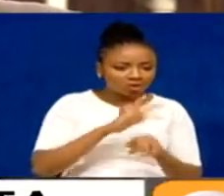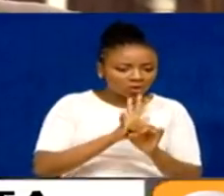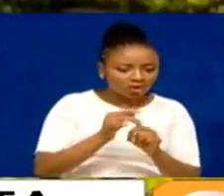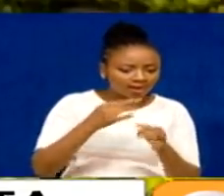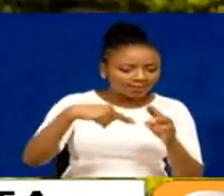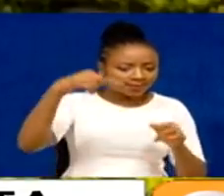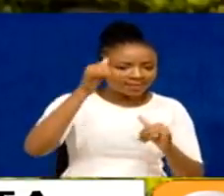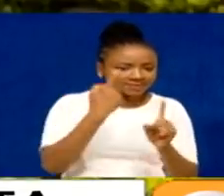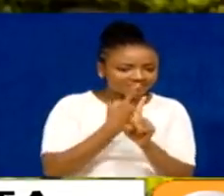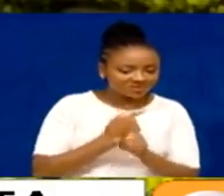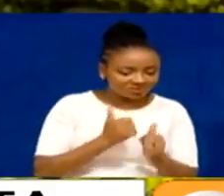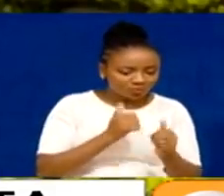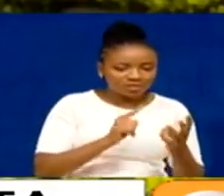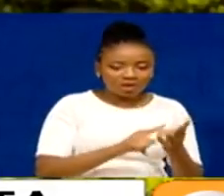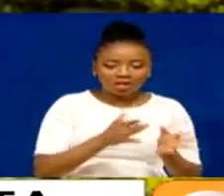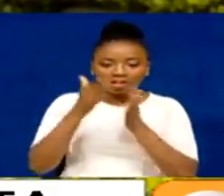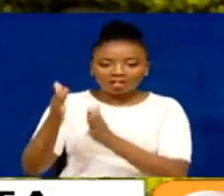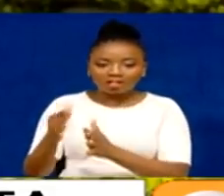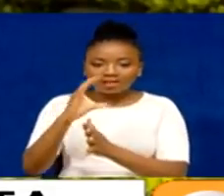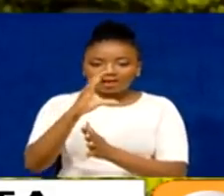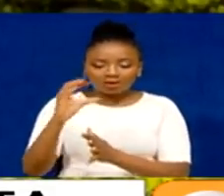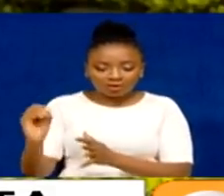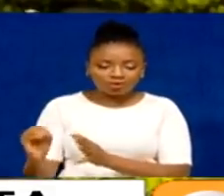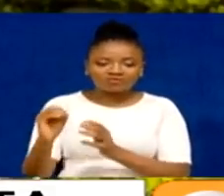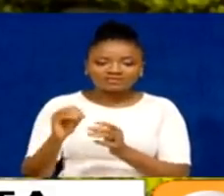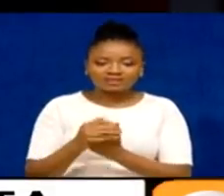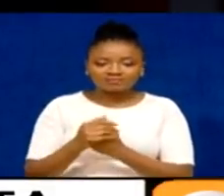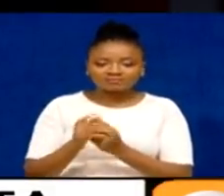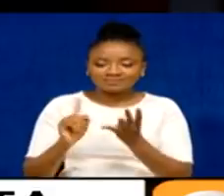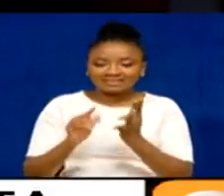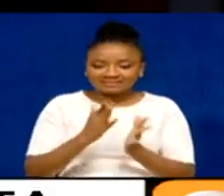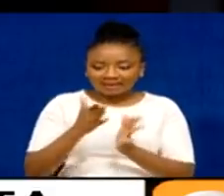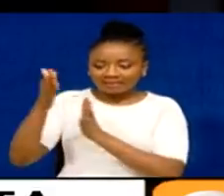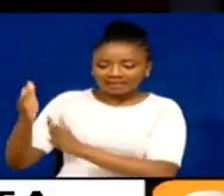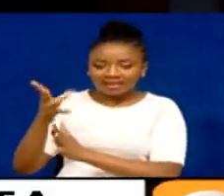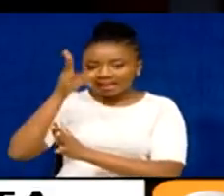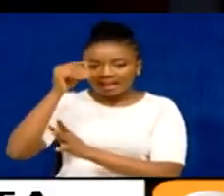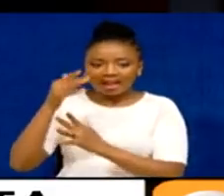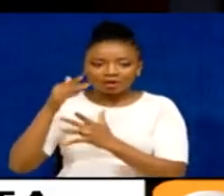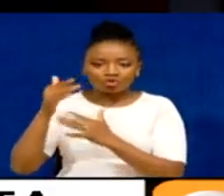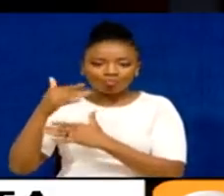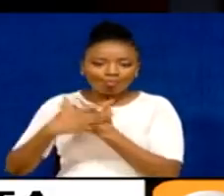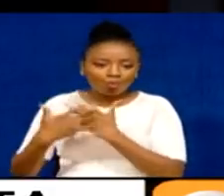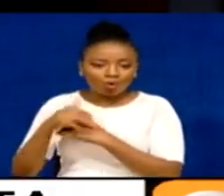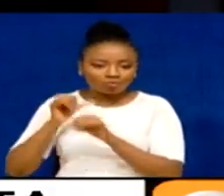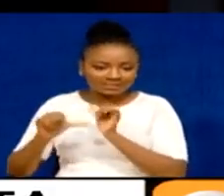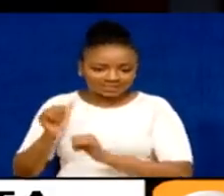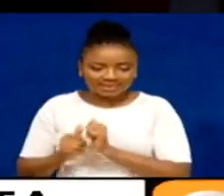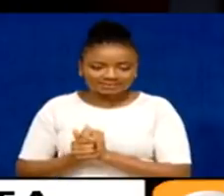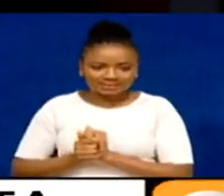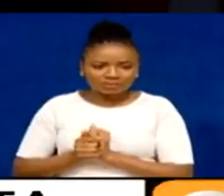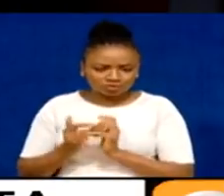tunawale maafisa wa klinika ambao wanaona magonjwa. Tunawalo wanafanya computer science. The COVID data that we have now is tracking